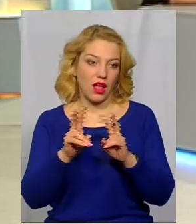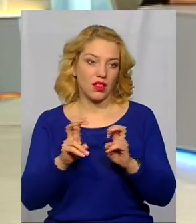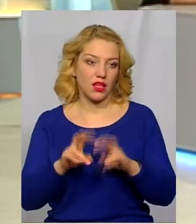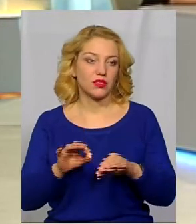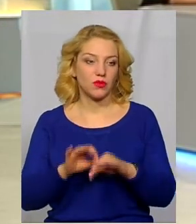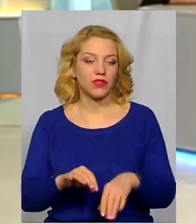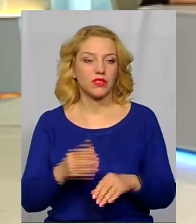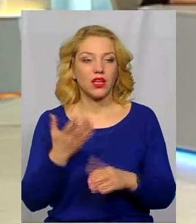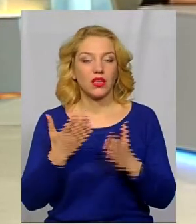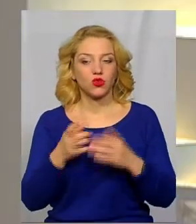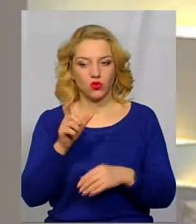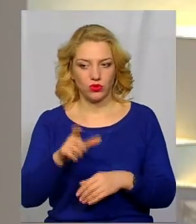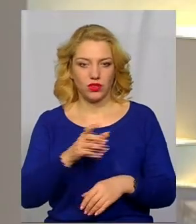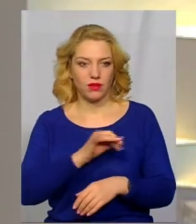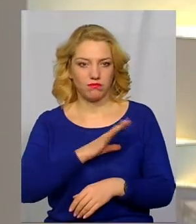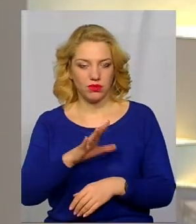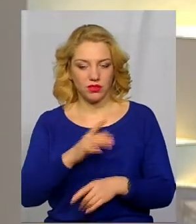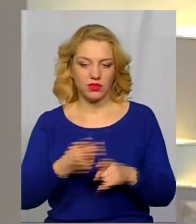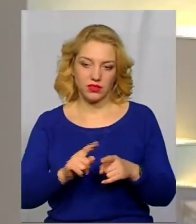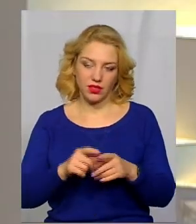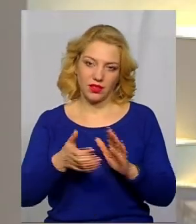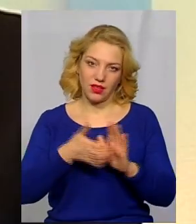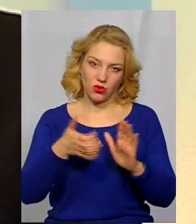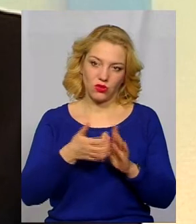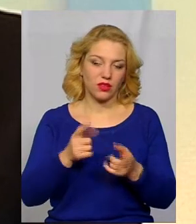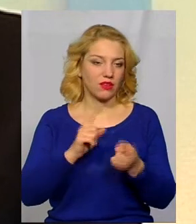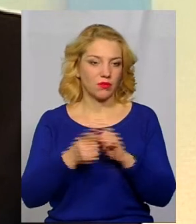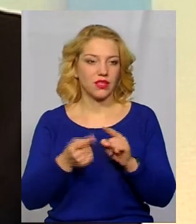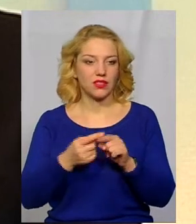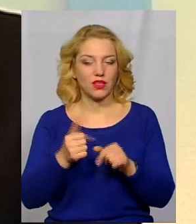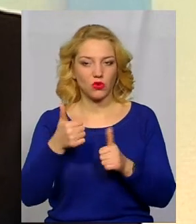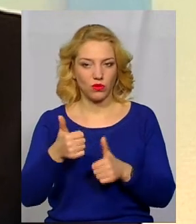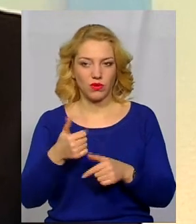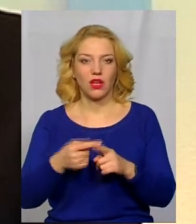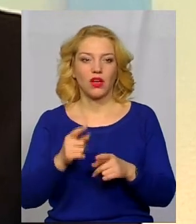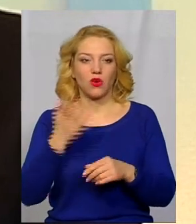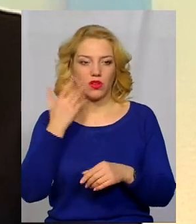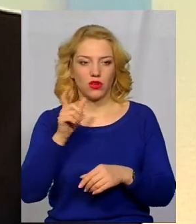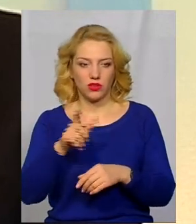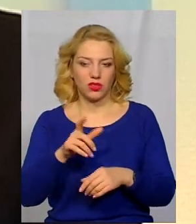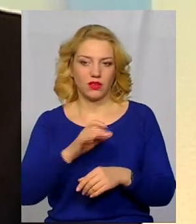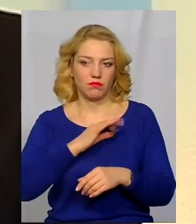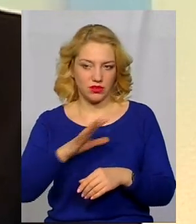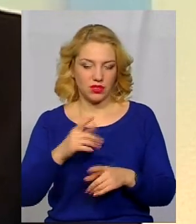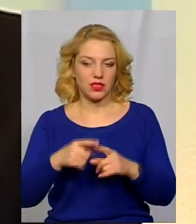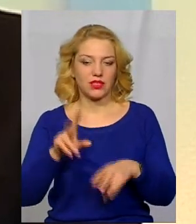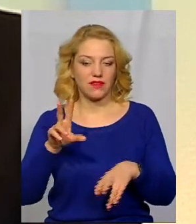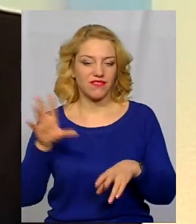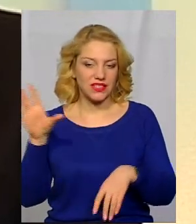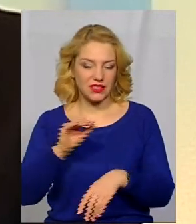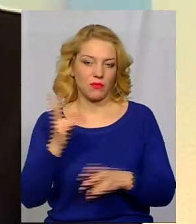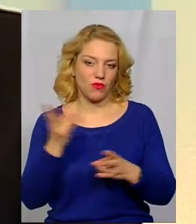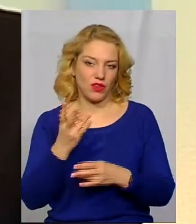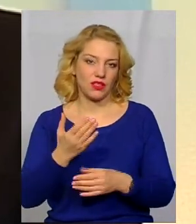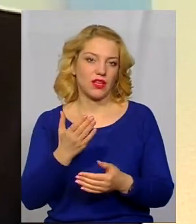приблизно. Коли людина забезпечена, це недолік чи на такий перегадок? Це дуже добре, коли людина забезпечена. Ми всі маємо прагнути бути забезпеченими, але в нас є